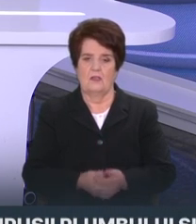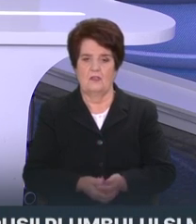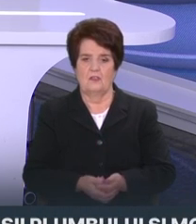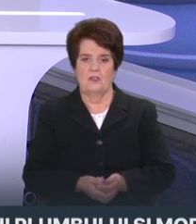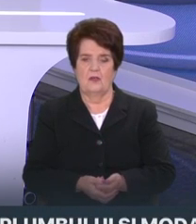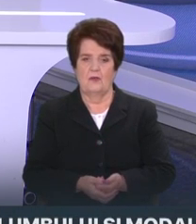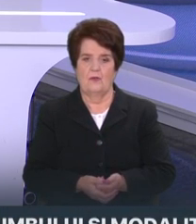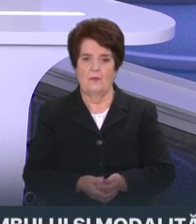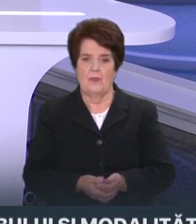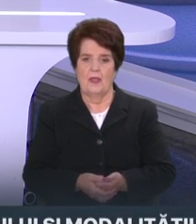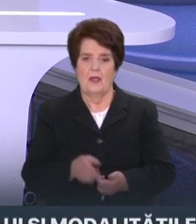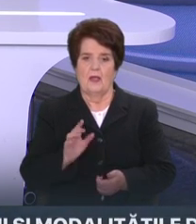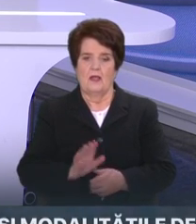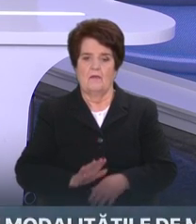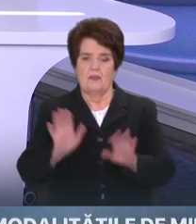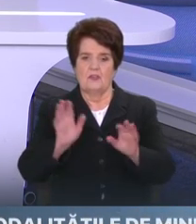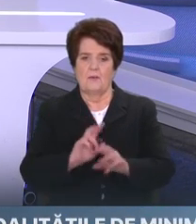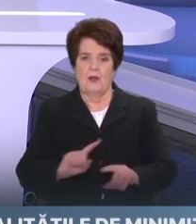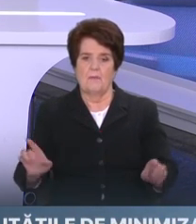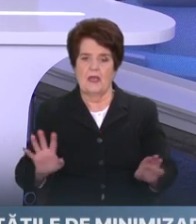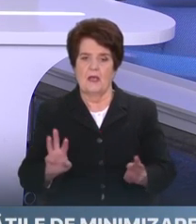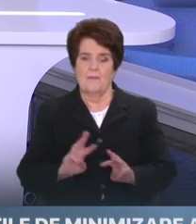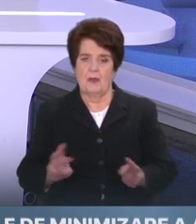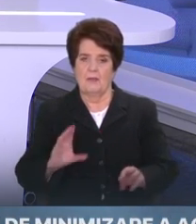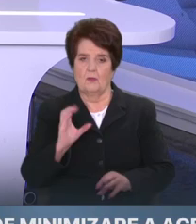vicepremierul Andrei Spânu.